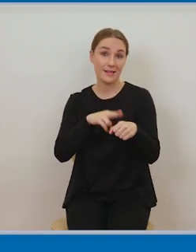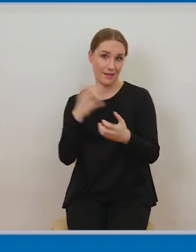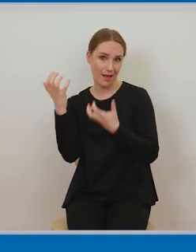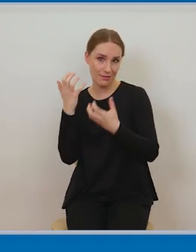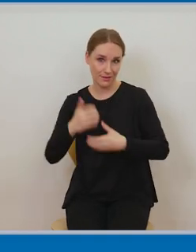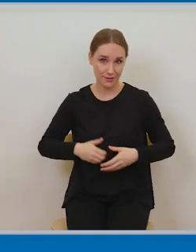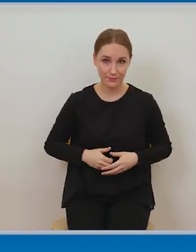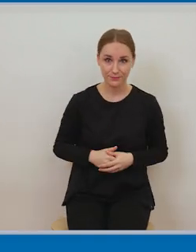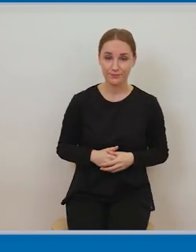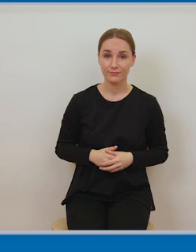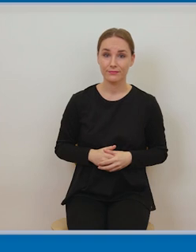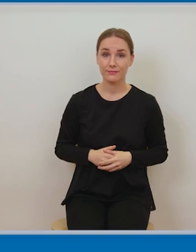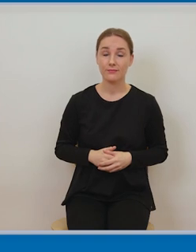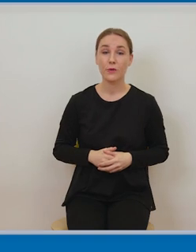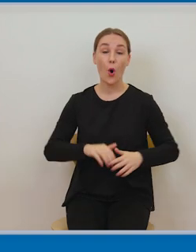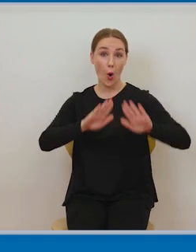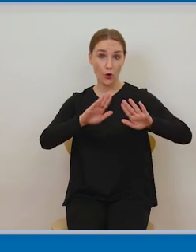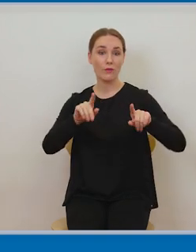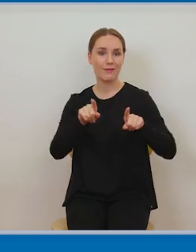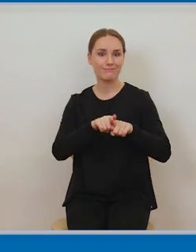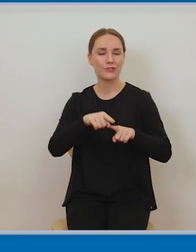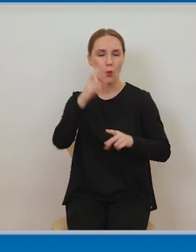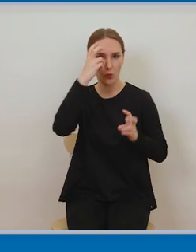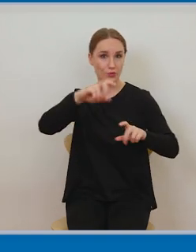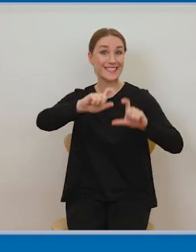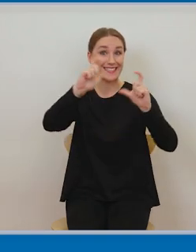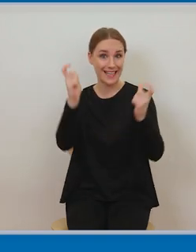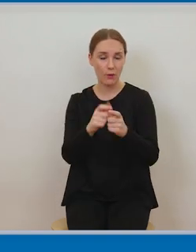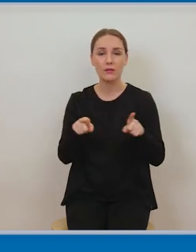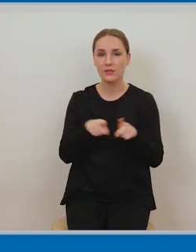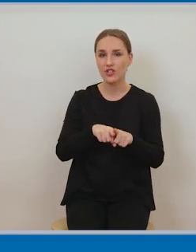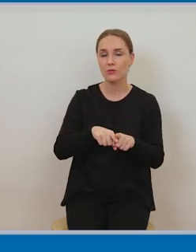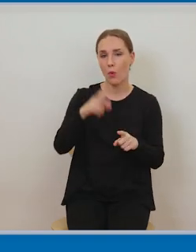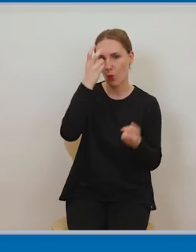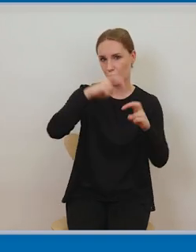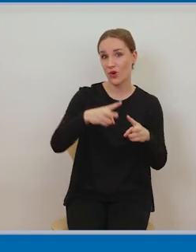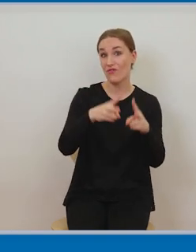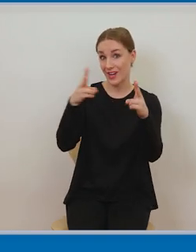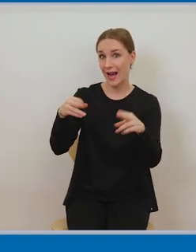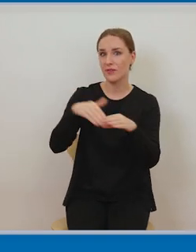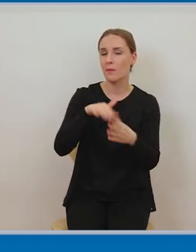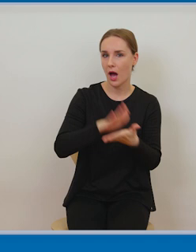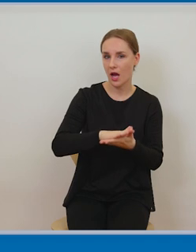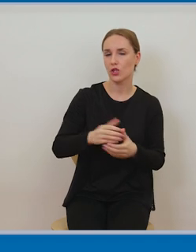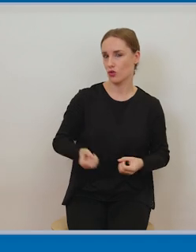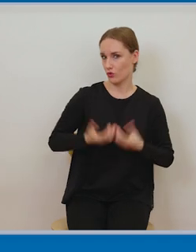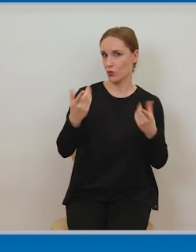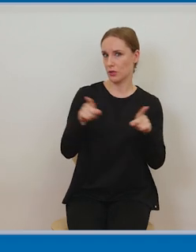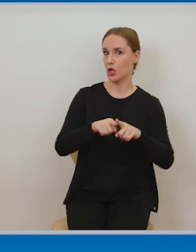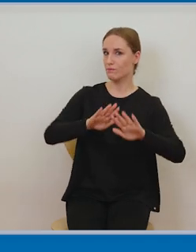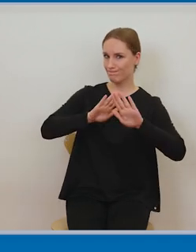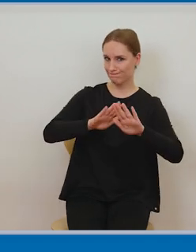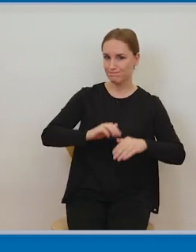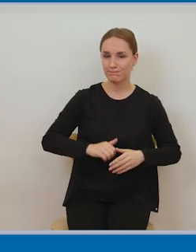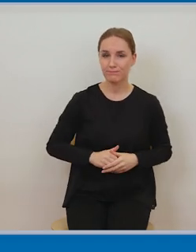Przedmiotem ochrony jest cały utwór, jak też i jego fragmenty, które mają charakter twórczy. I właściwie dzisiaj w